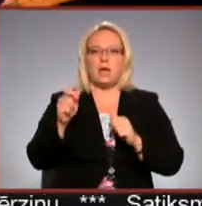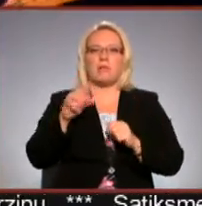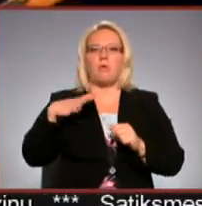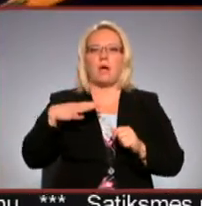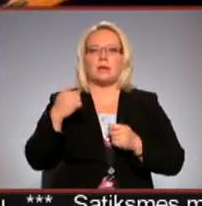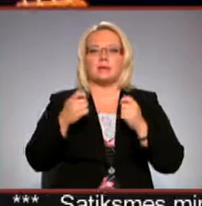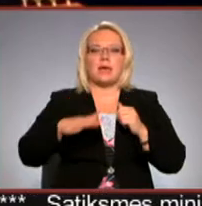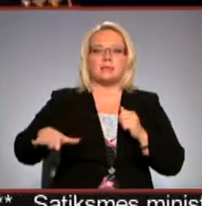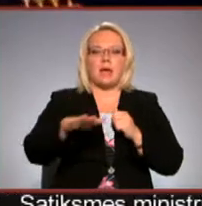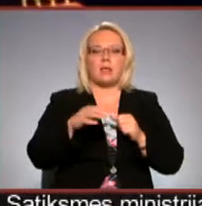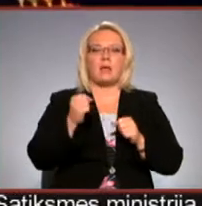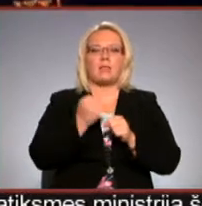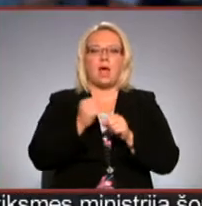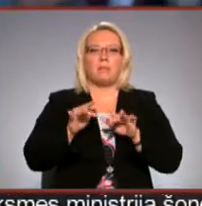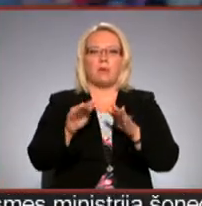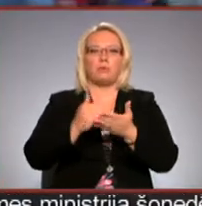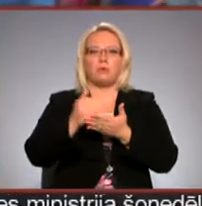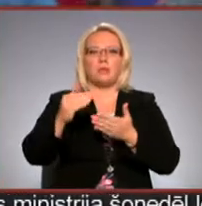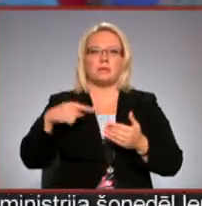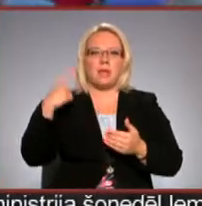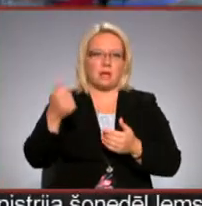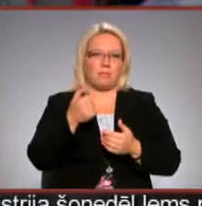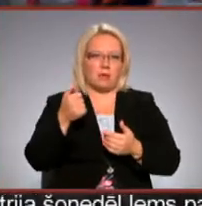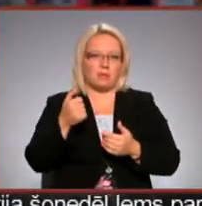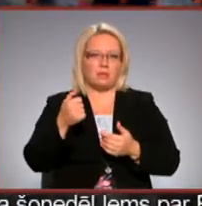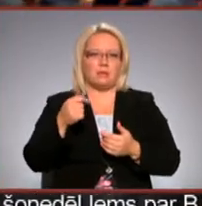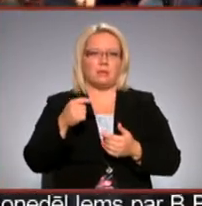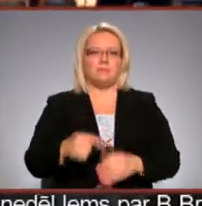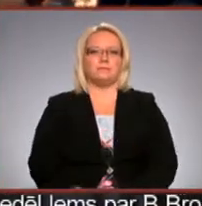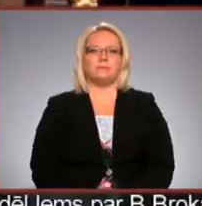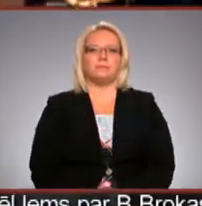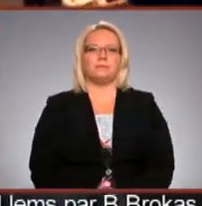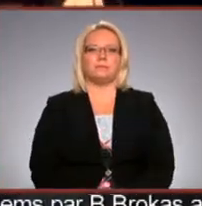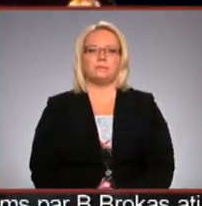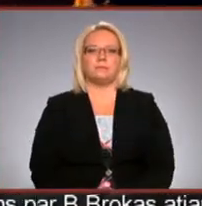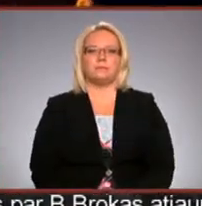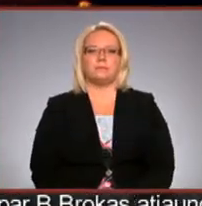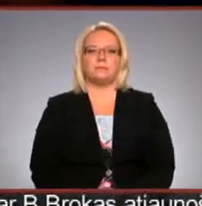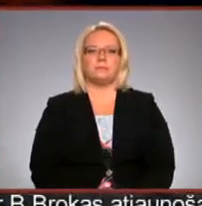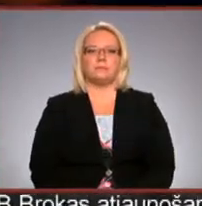savu darbību turpinās arī nākamgad, sezonu atklājot maijā. Dāds ir vads, kapsīntīja Lukšam, Artis Super pogres televīzija.